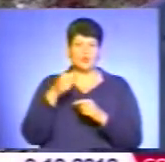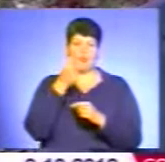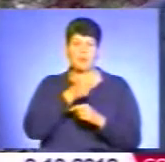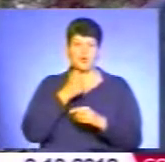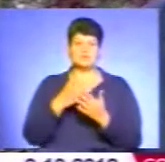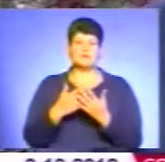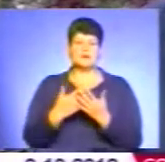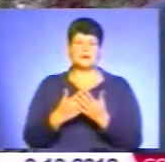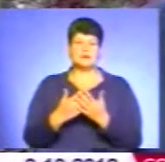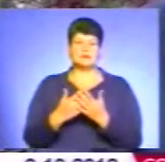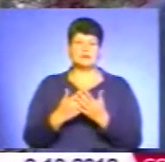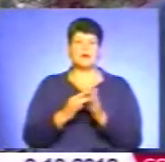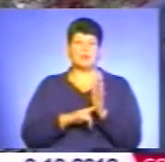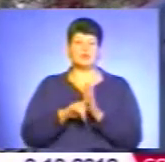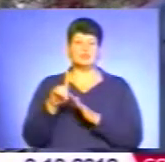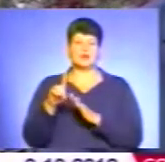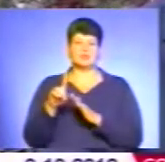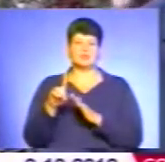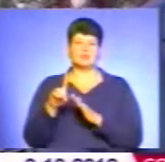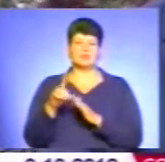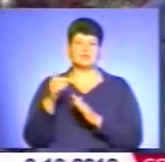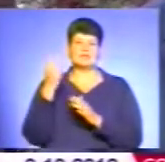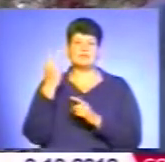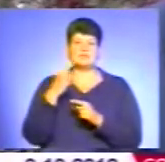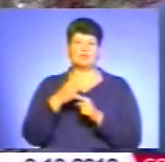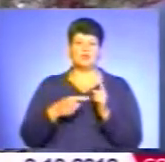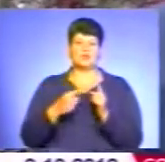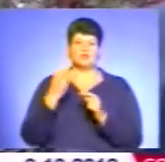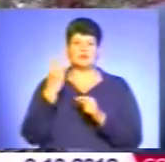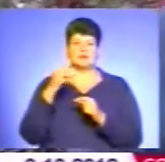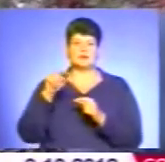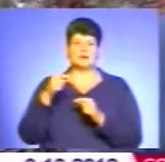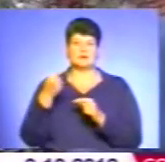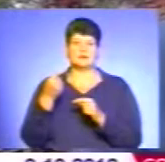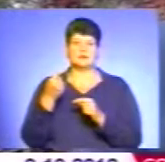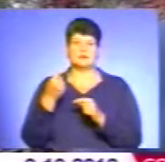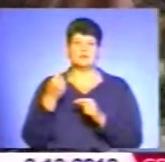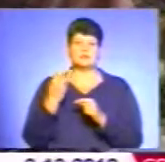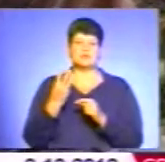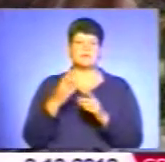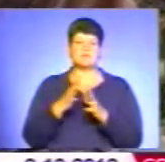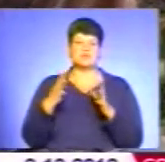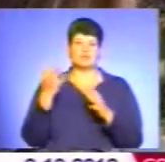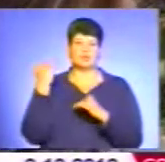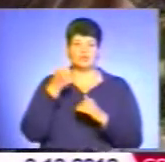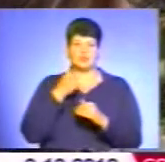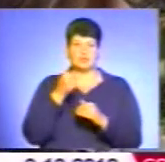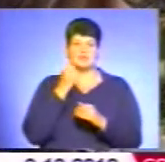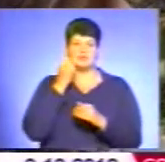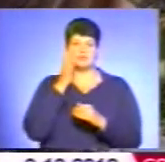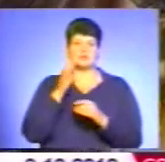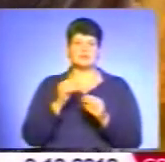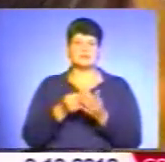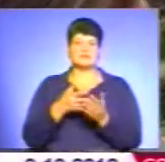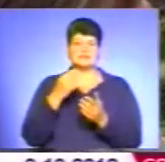вже зараз навіть на початку, на 2,5-3,5 вищі, в минулому році. Ціни на цукор не зміняться,